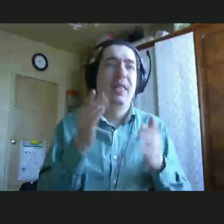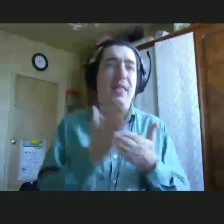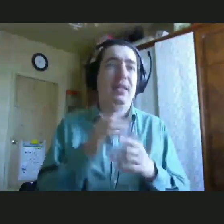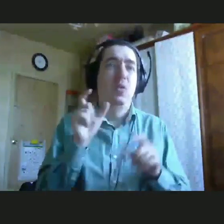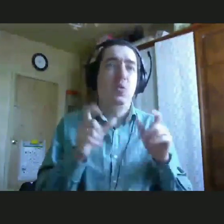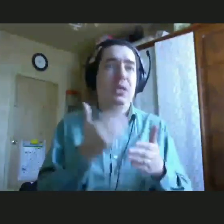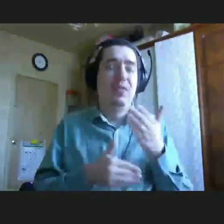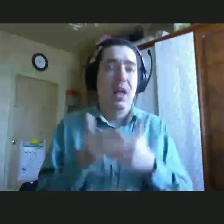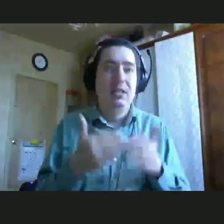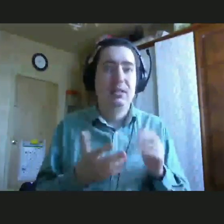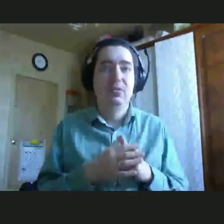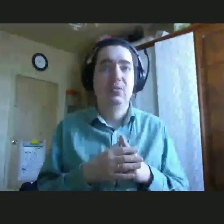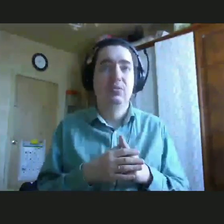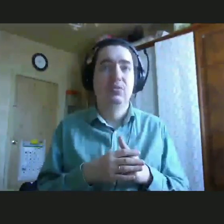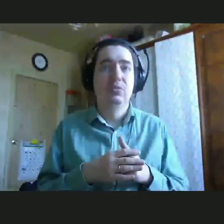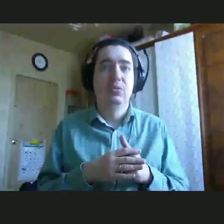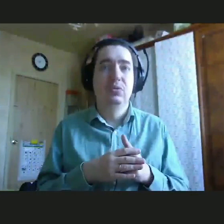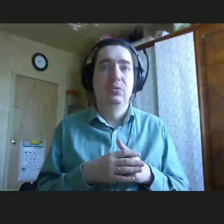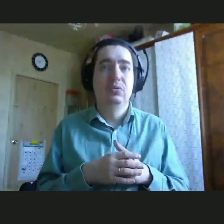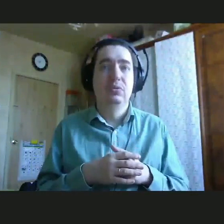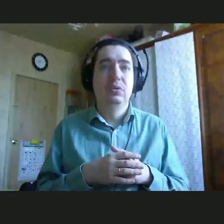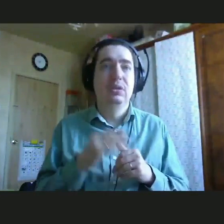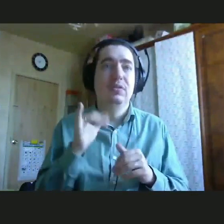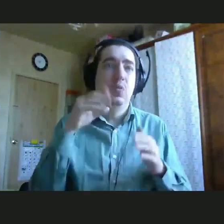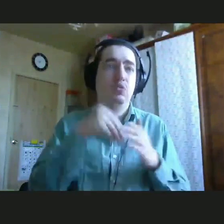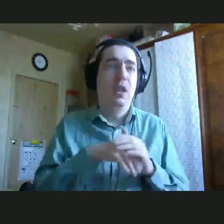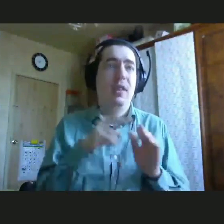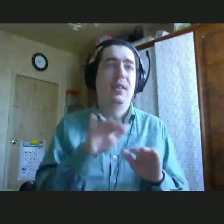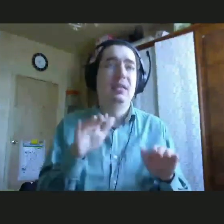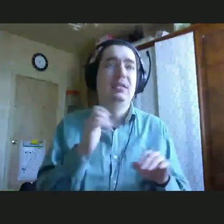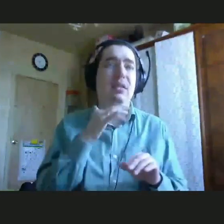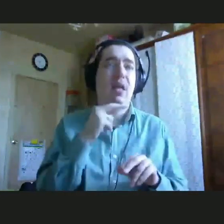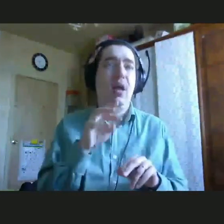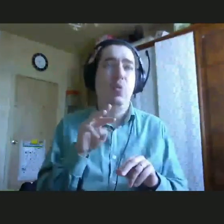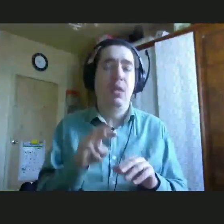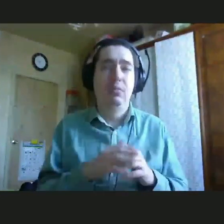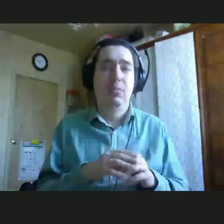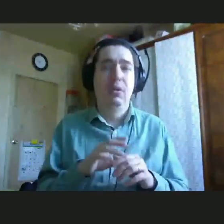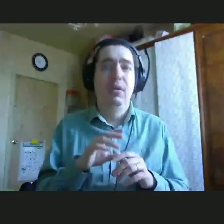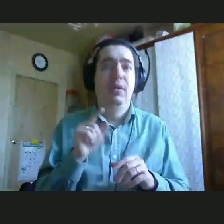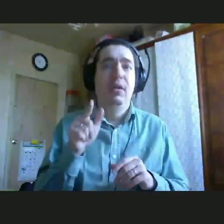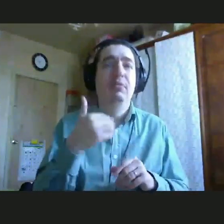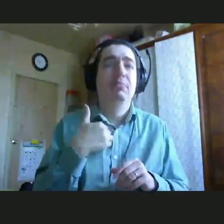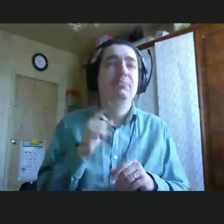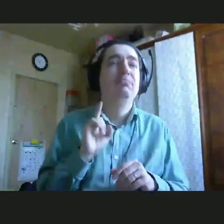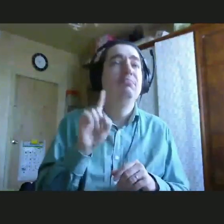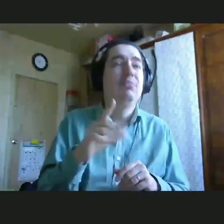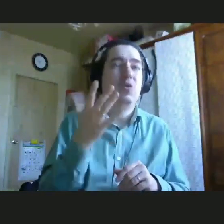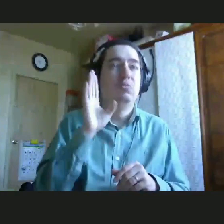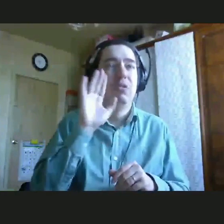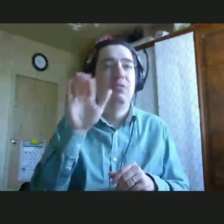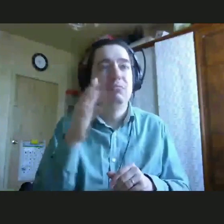нормотипичные люди, здоровые. И после мероприятия она хотела подойти к какому-то мальчику, пообщаться, но